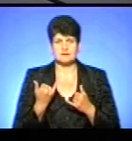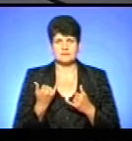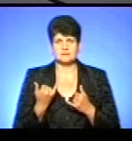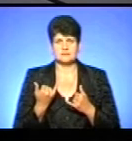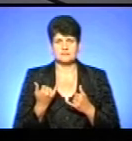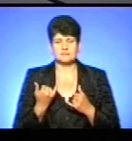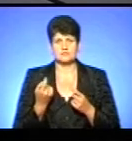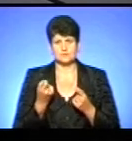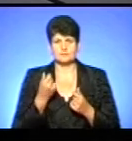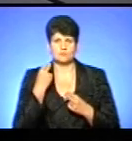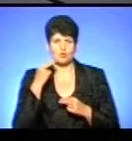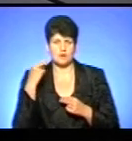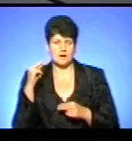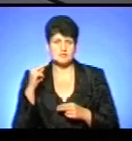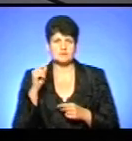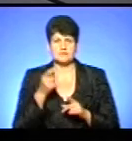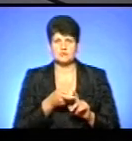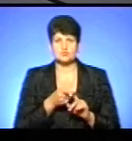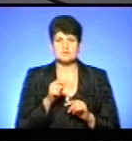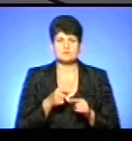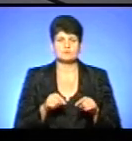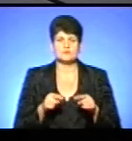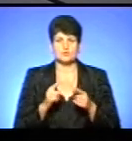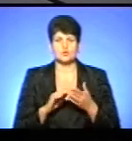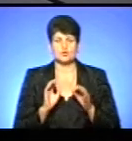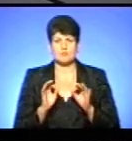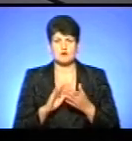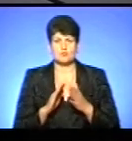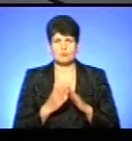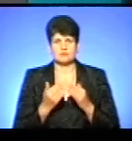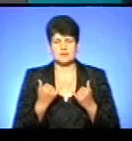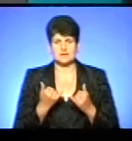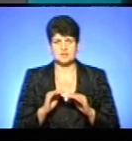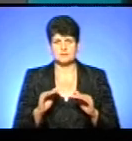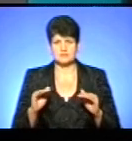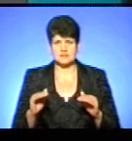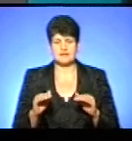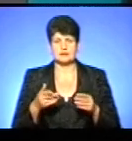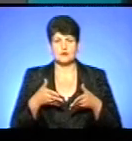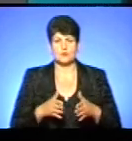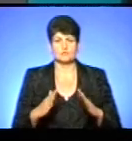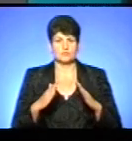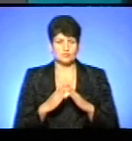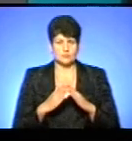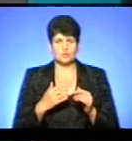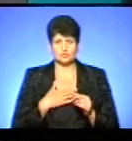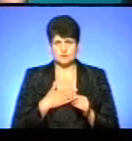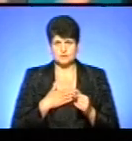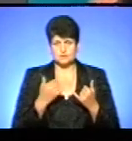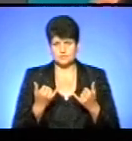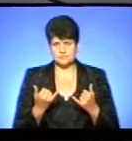покращилася. В зв'язку з тим, що ми створили нормальні умови для наших породів – це перинатальні центри. Сьогодні у нас